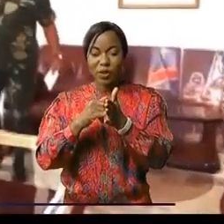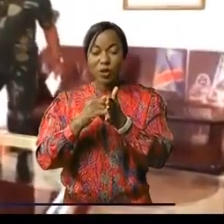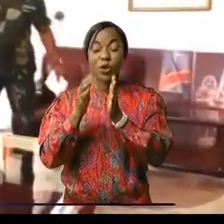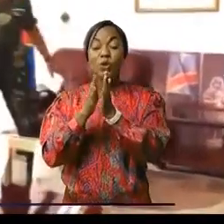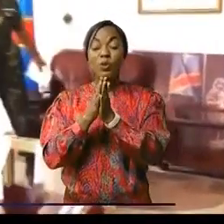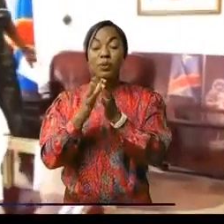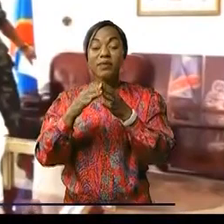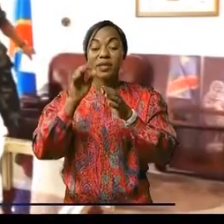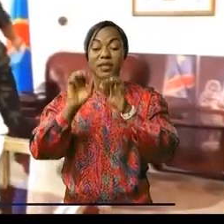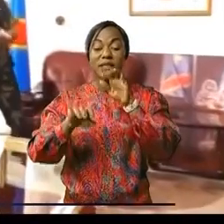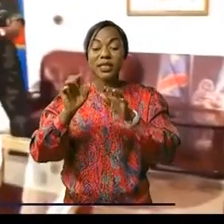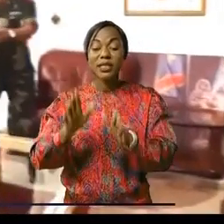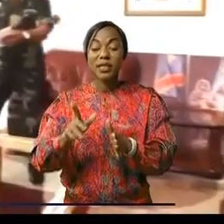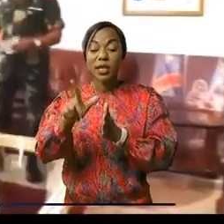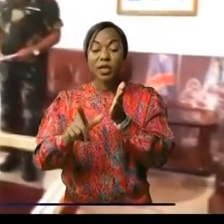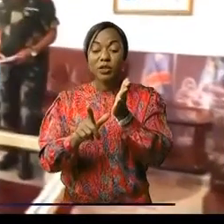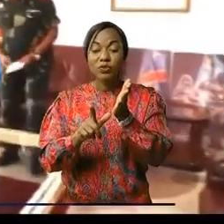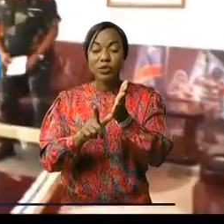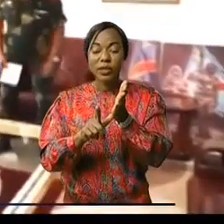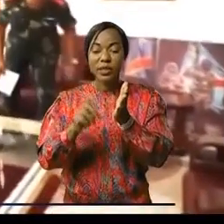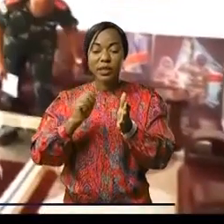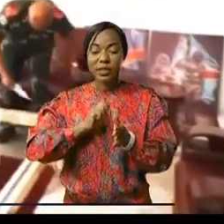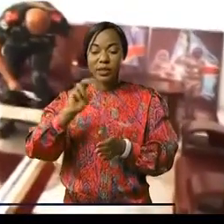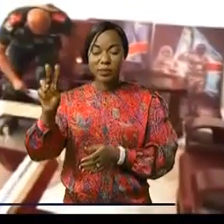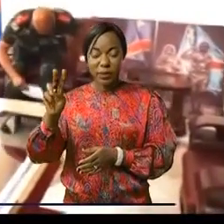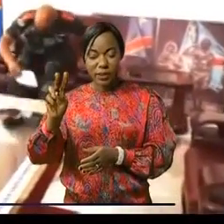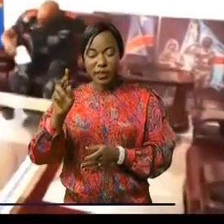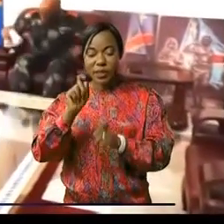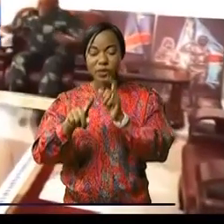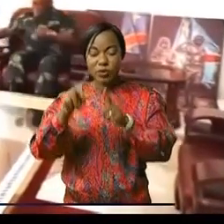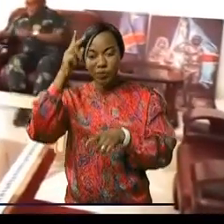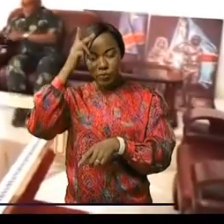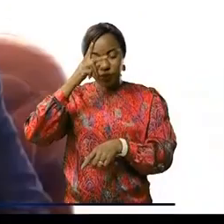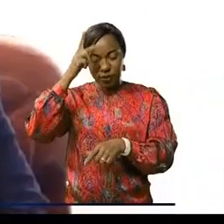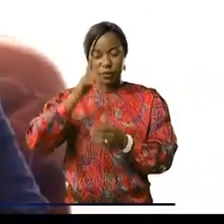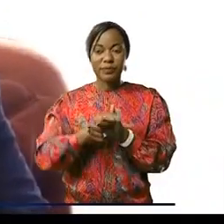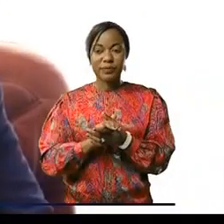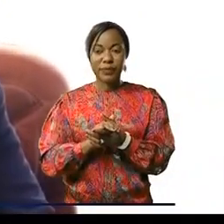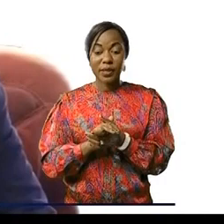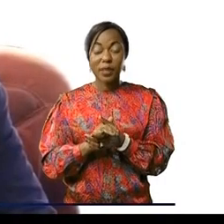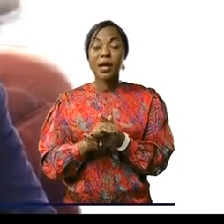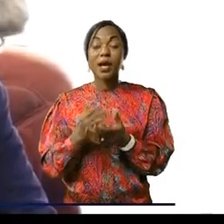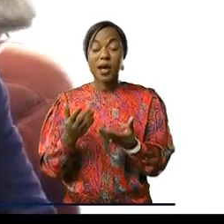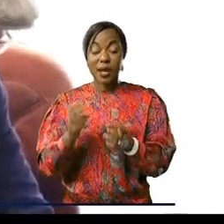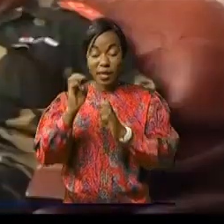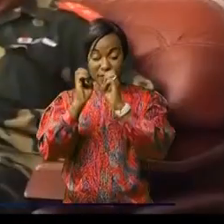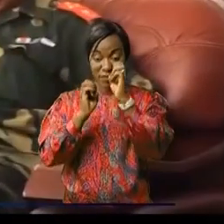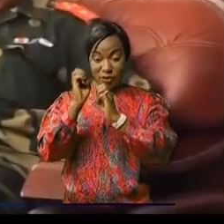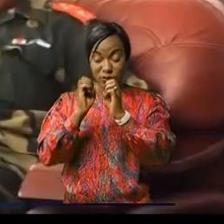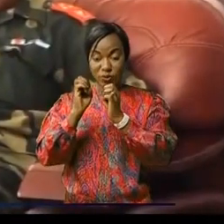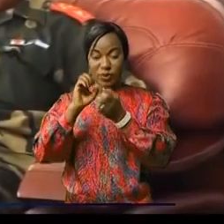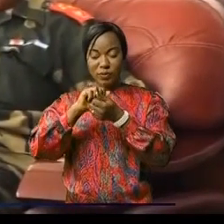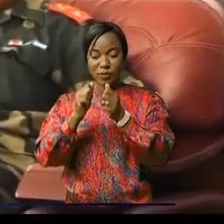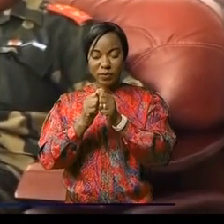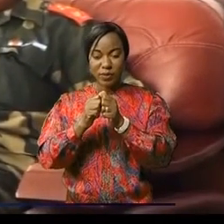le secrétaire général adjoint de l'UDPS chargé de questions politiques en séjour à Goma. Au menu, l'évaluation des opérations